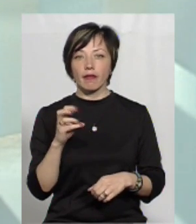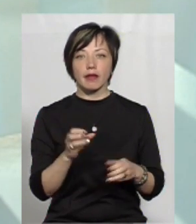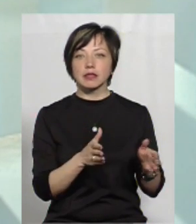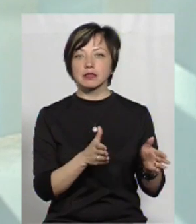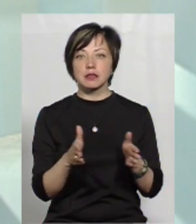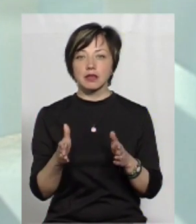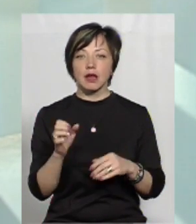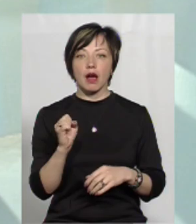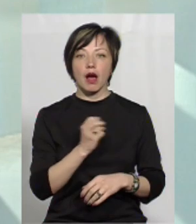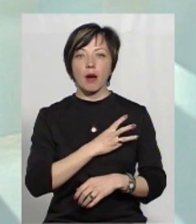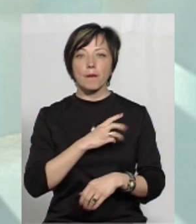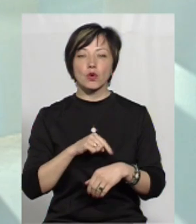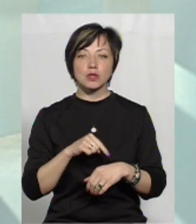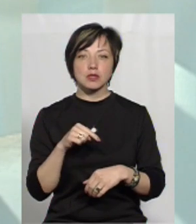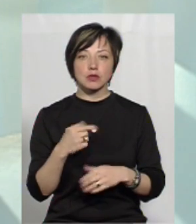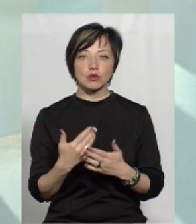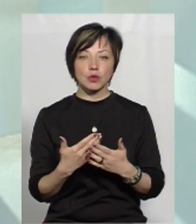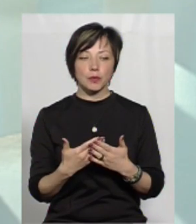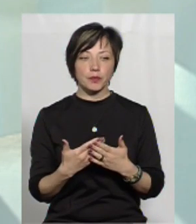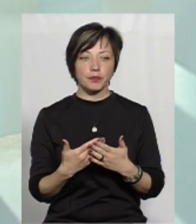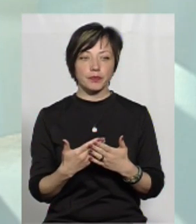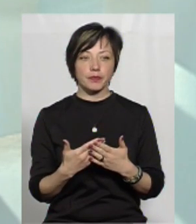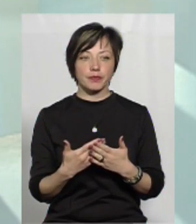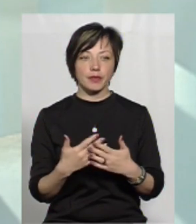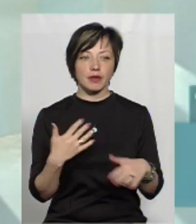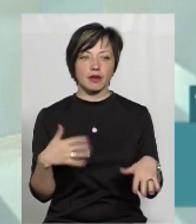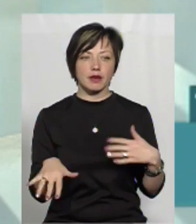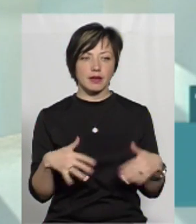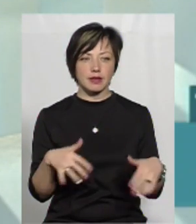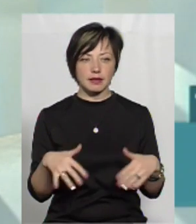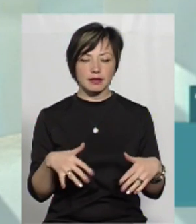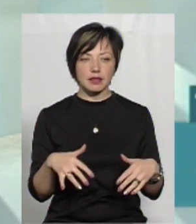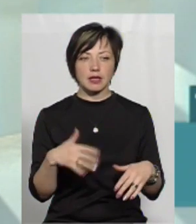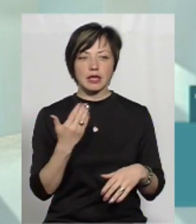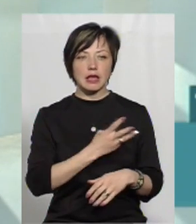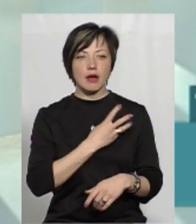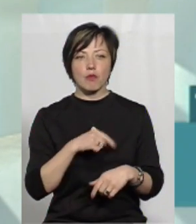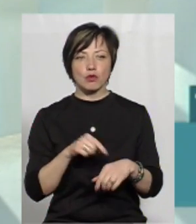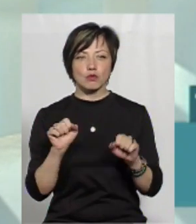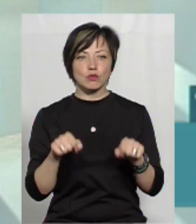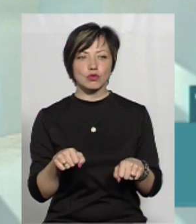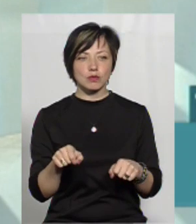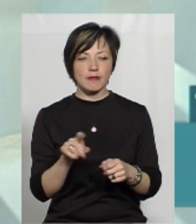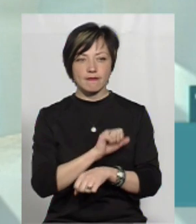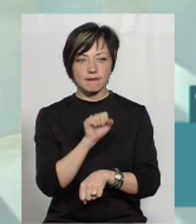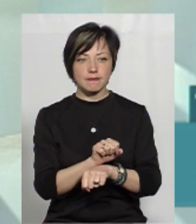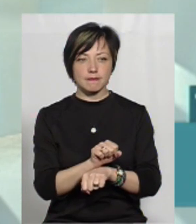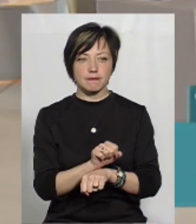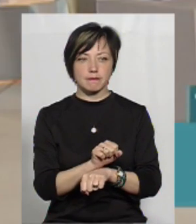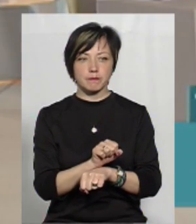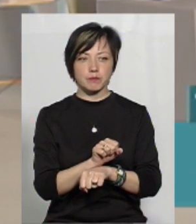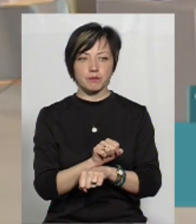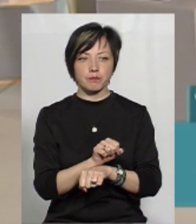незрілі, а емоційно ригідні. Тобто, їхні емоції можуть бути законсервовані,